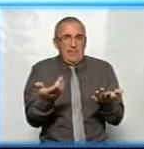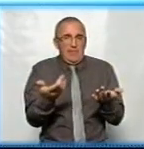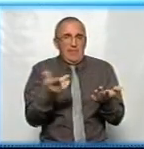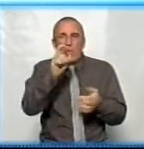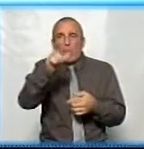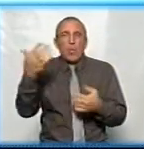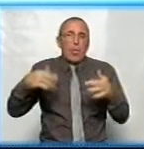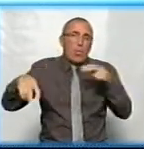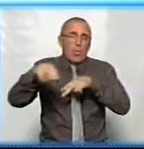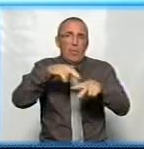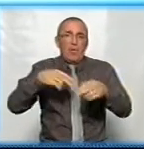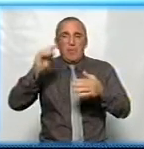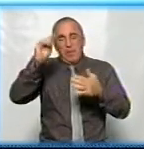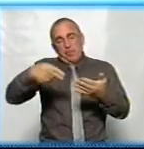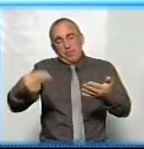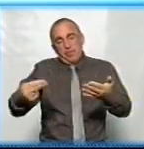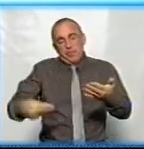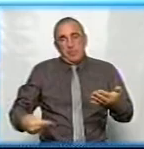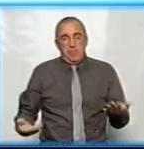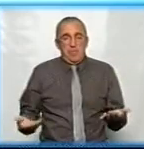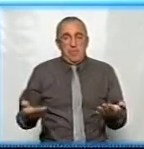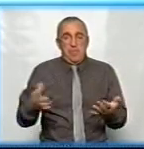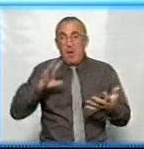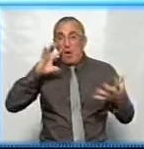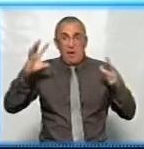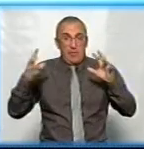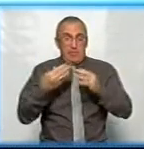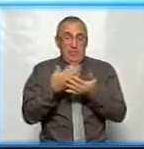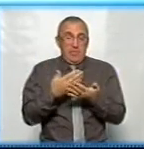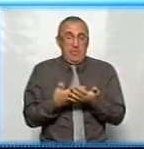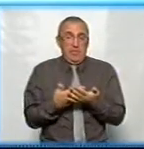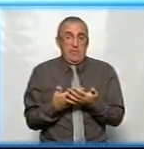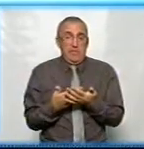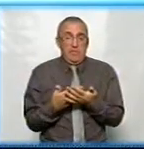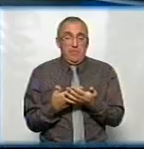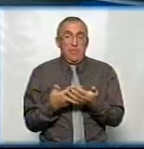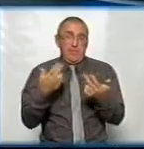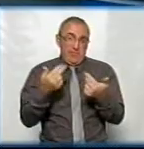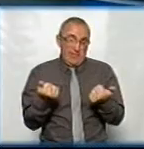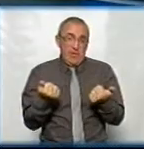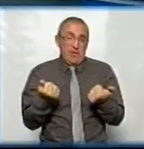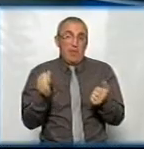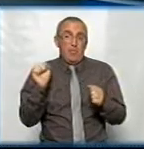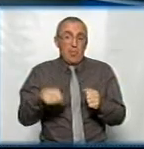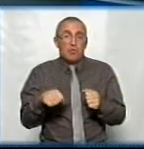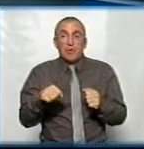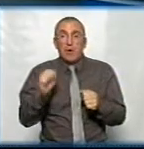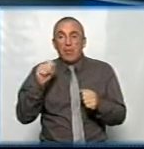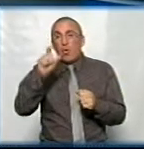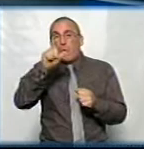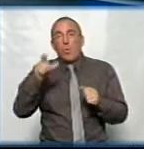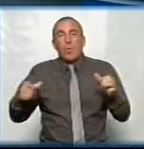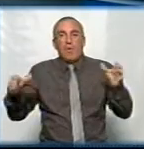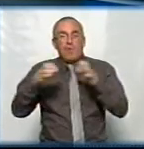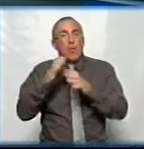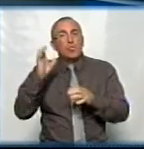на вулиці, які ходять і ставять підпис за цей памятник. Якщо сумарно набирається якась... Ну, в принципі, да. Ну, треба, звісно, пройти громадські